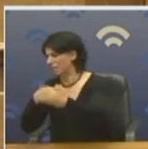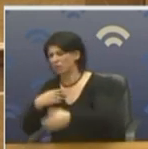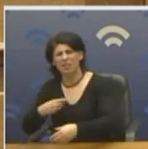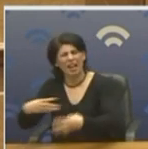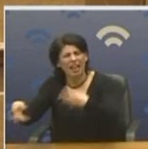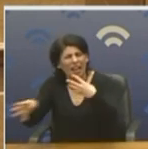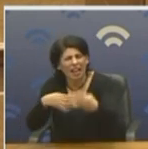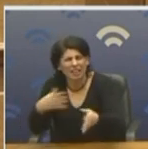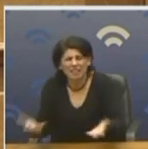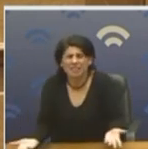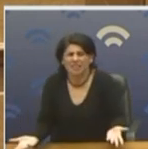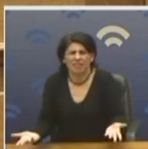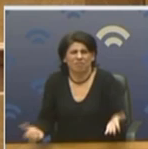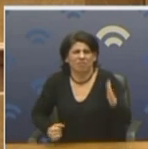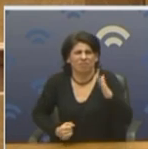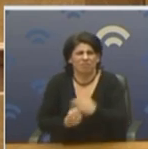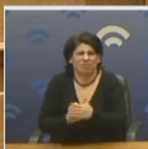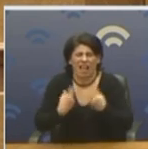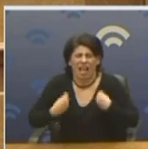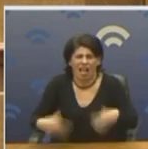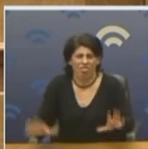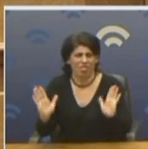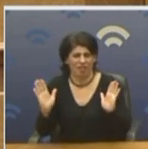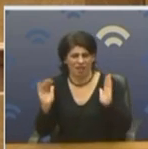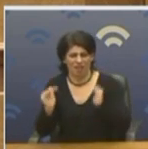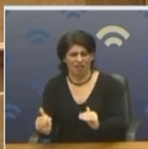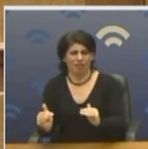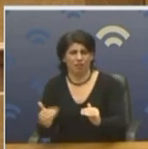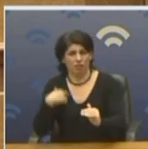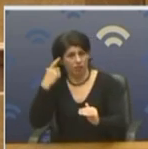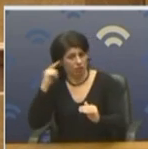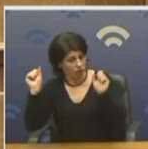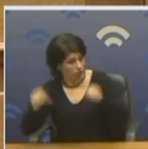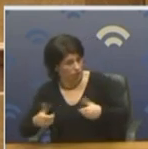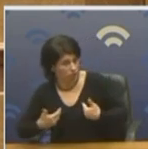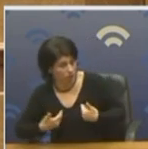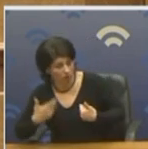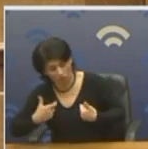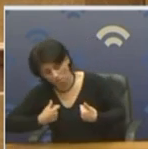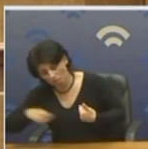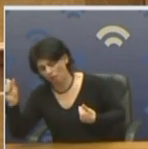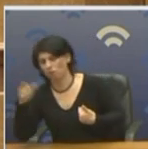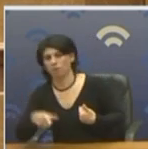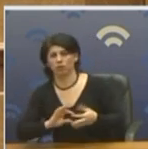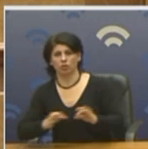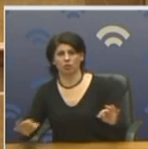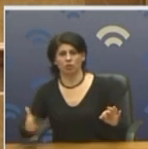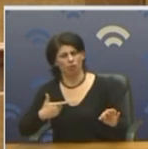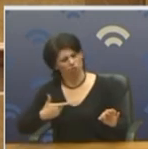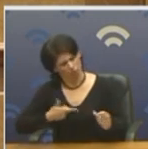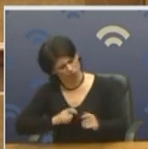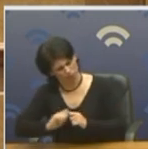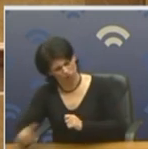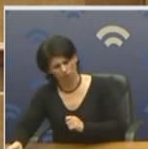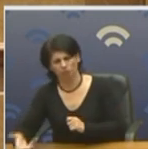Λαϊκιστές όσο δεν παίρνει. Άθλια κατάσταση. Και δεν έχεις ένα σιφόντι μαζί μου, δεν έχω διαφωνώνει τη ιστορία. Και εγώ μπορεί να έδωσα. Να